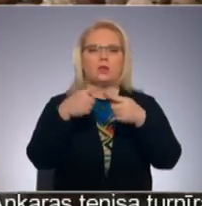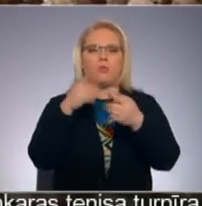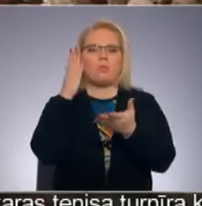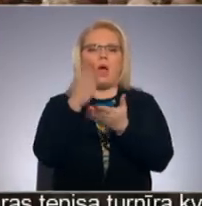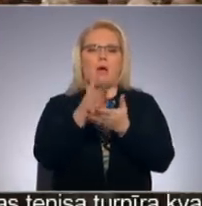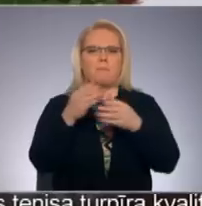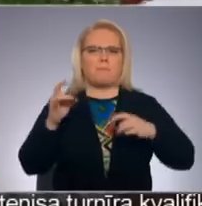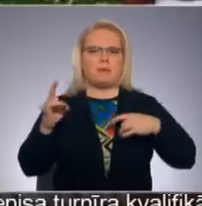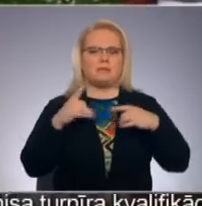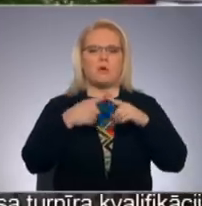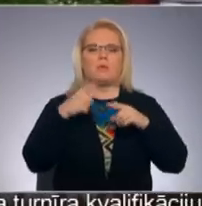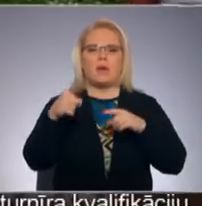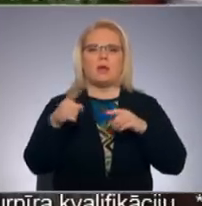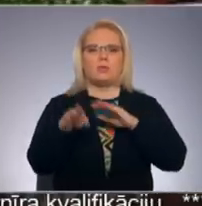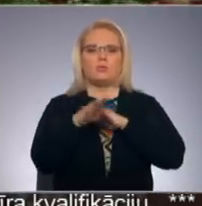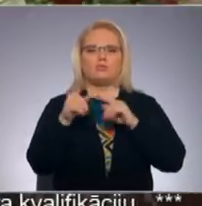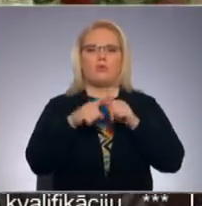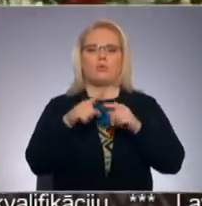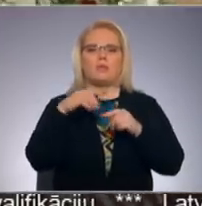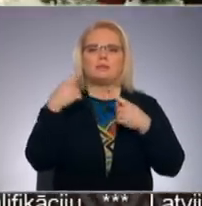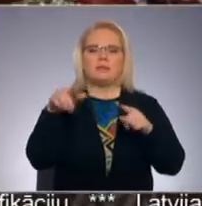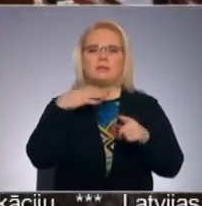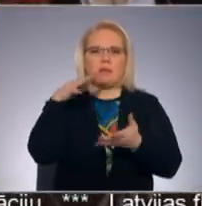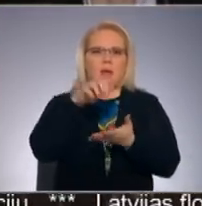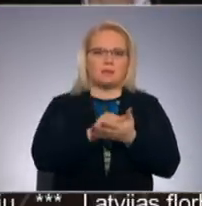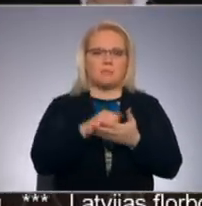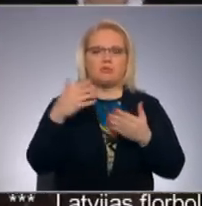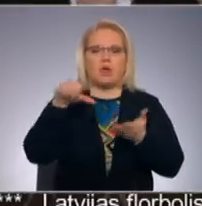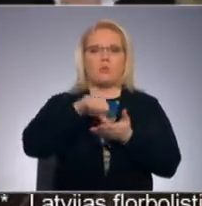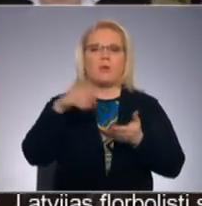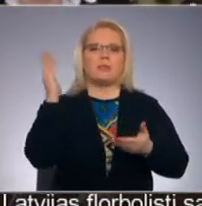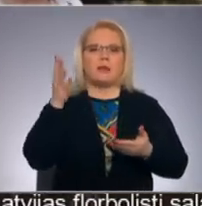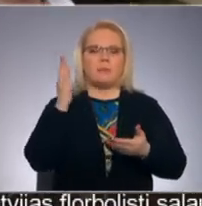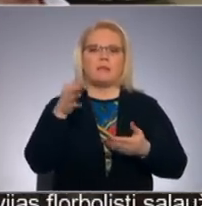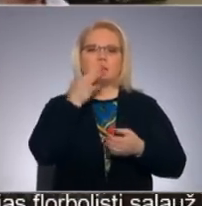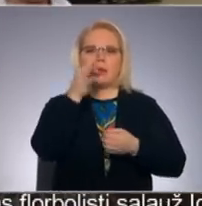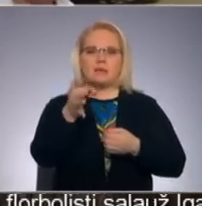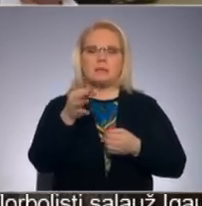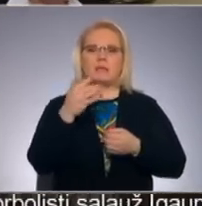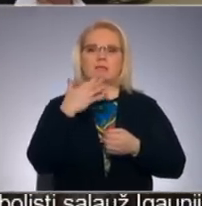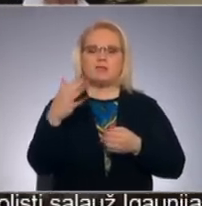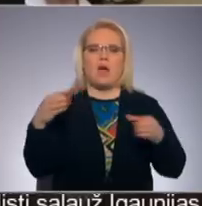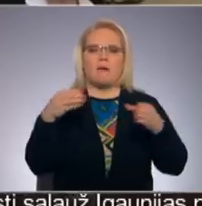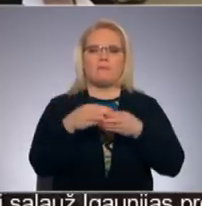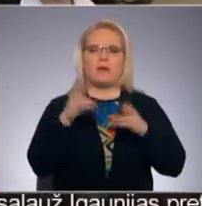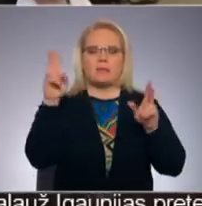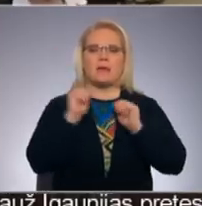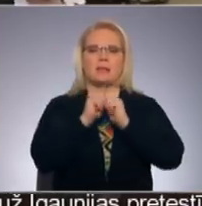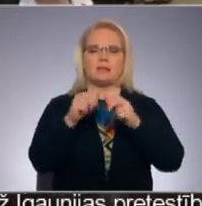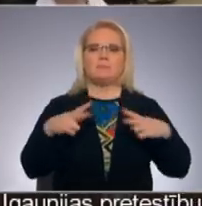Šie vieti ir tukši un Nacionāla afienība piesakās to aizņemt. Tā šodien no tribīnas partijas kongresā uzsvēra Nacionālās afienības